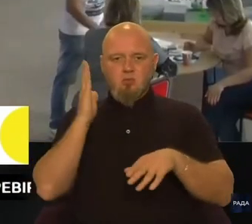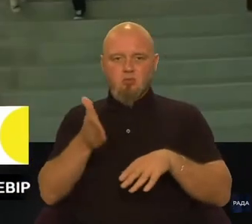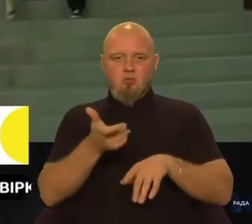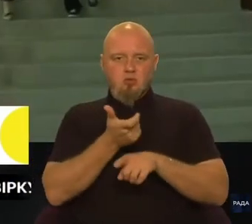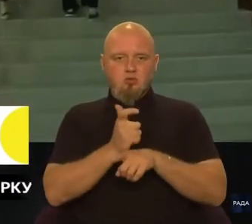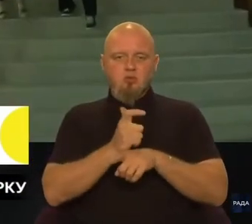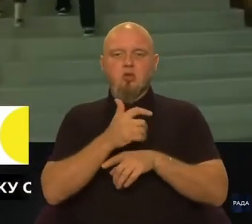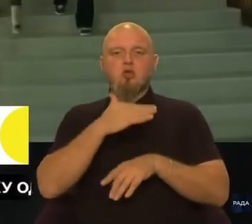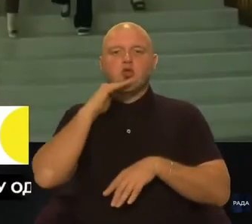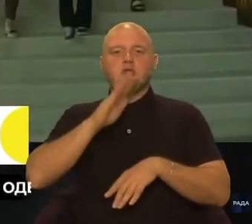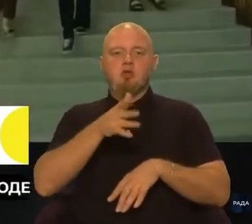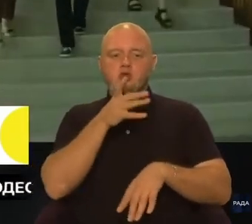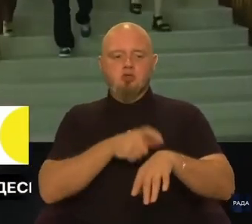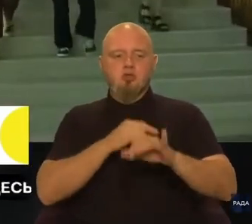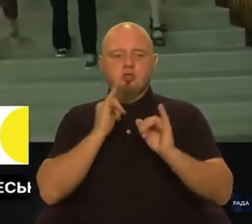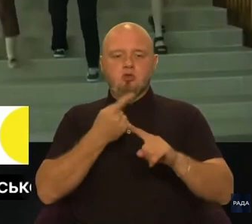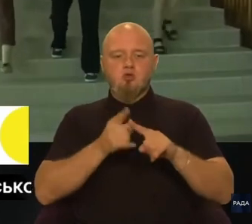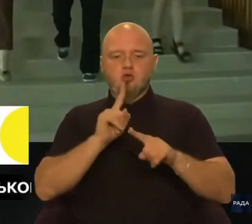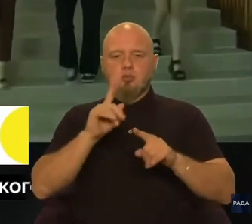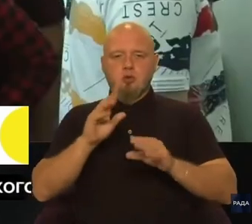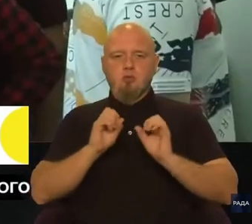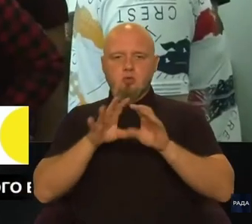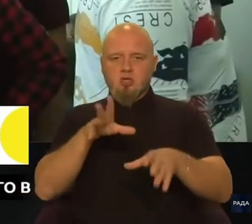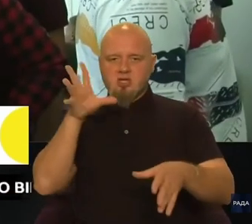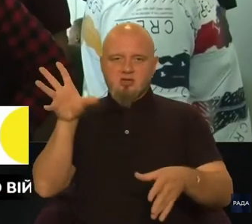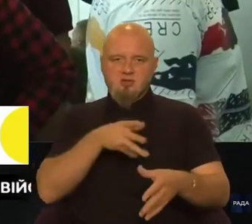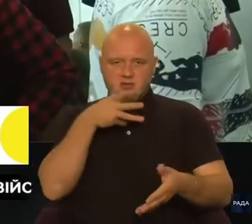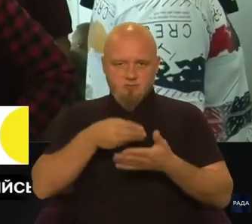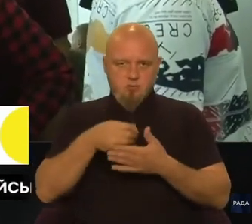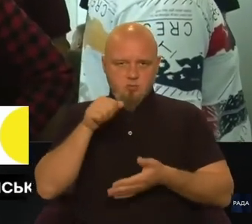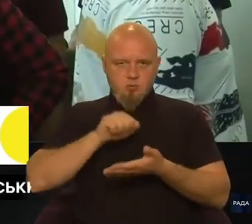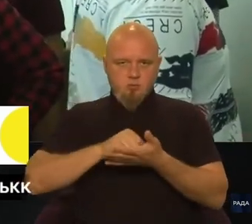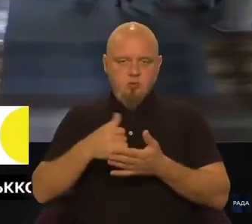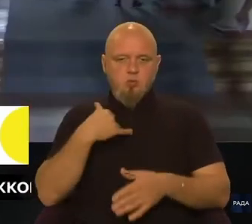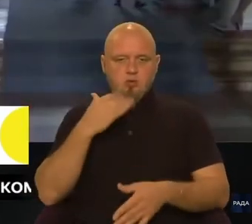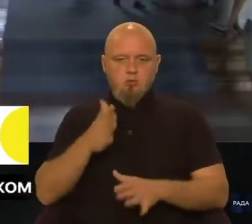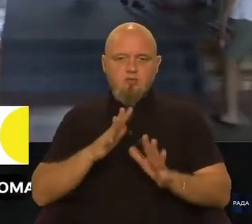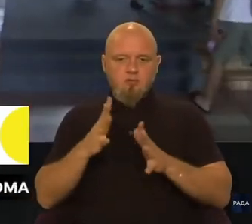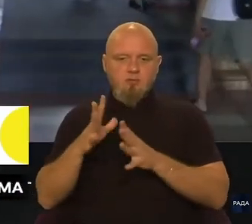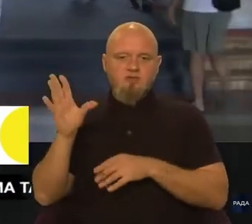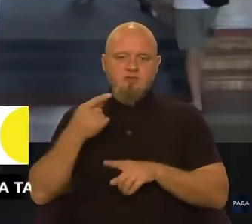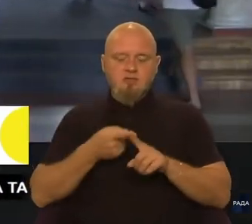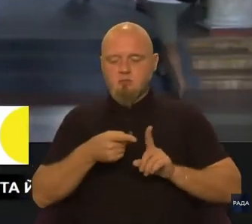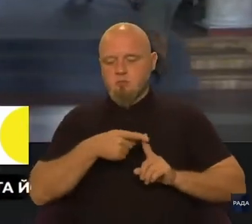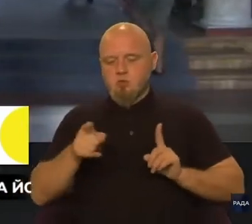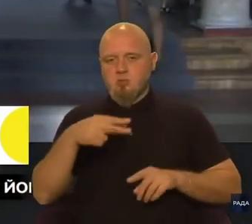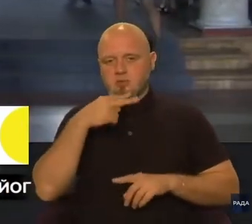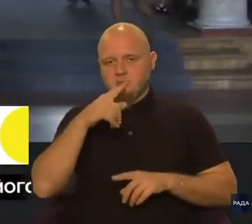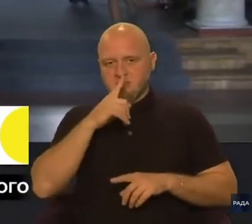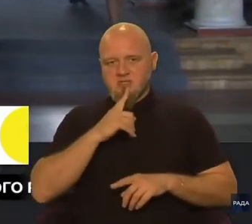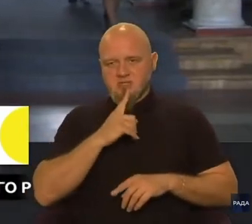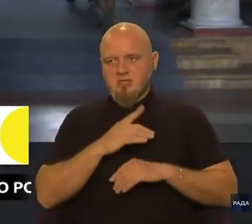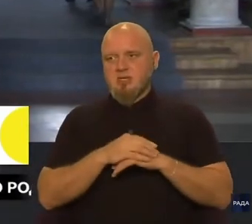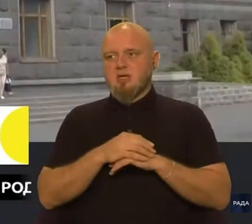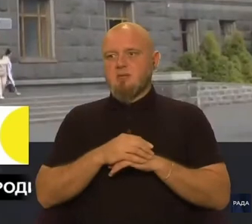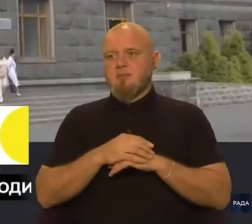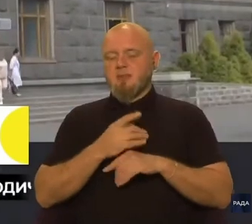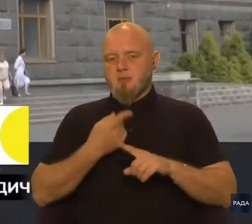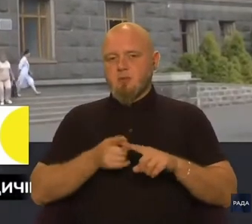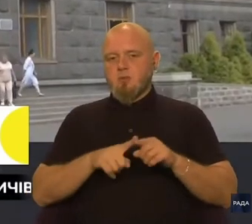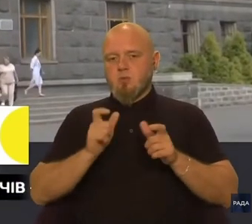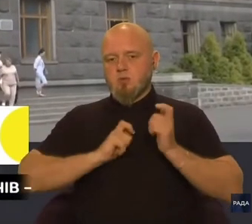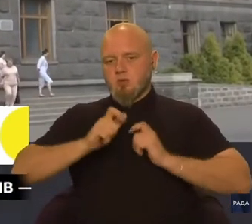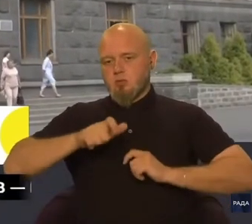часу для того, щоб подати всі свої документи. У нас буде відбуватися все це протягом липня місяця, тому